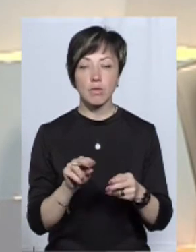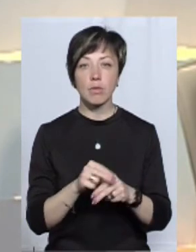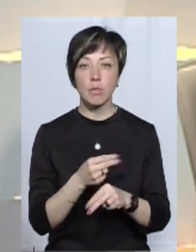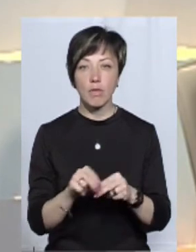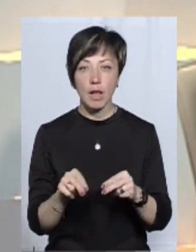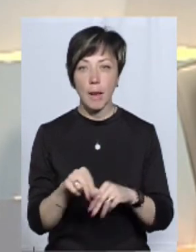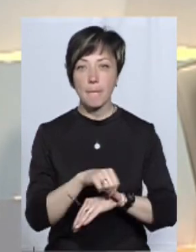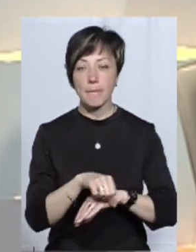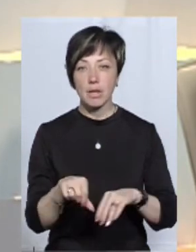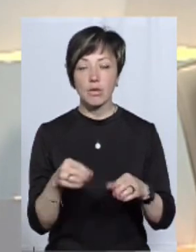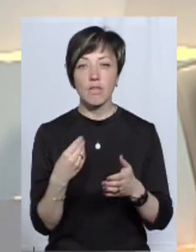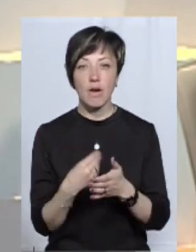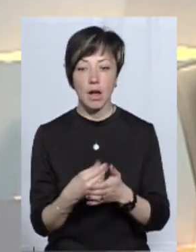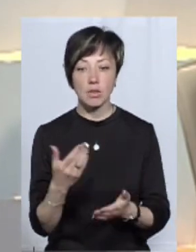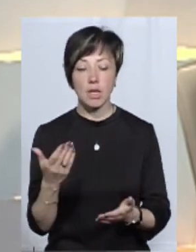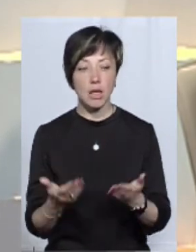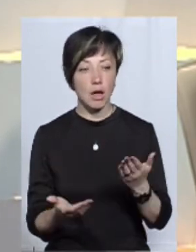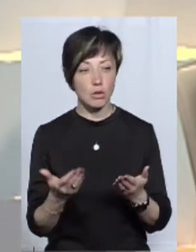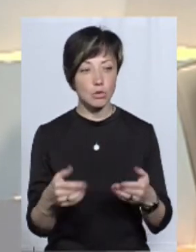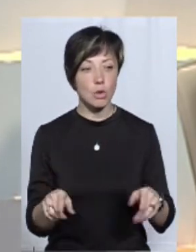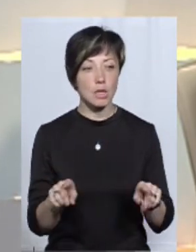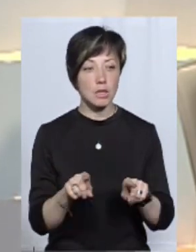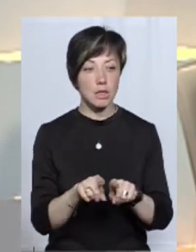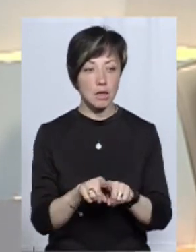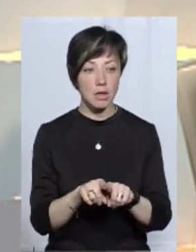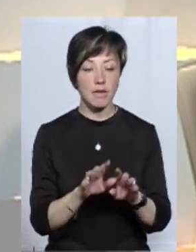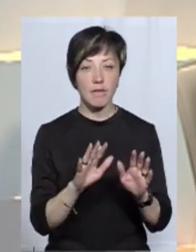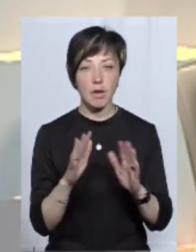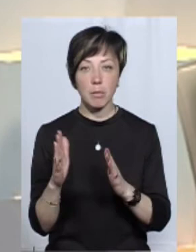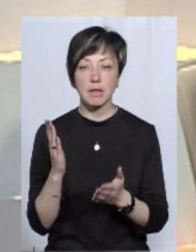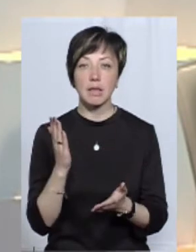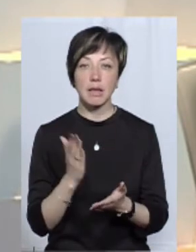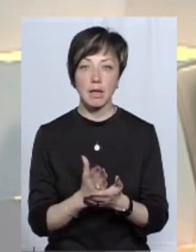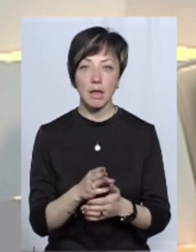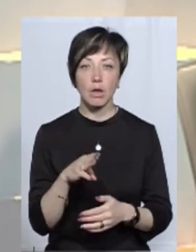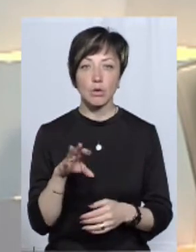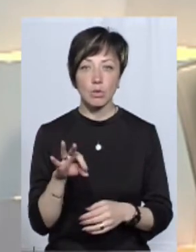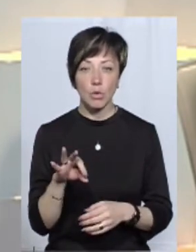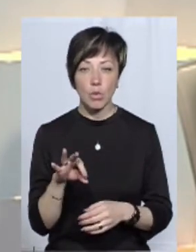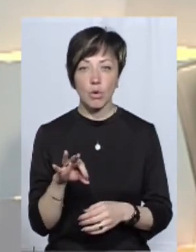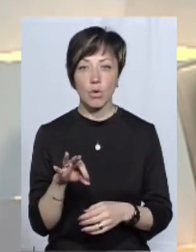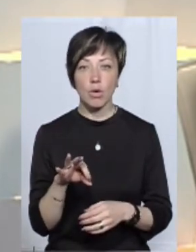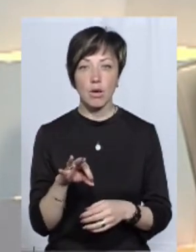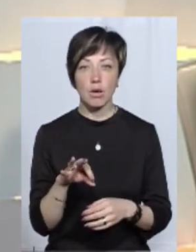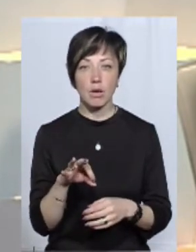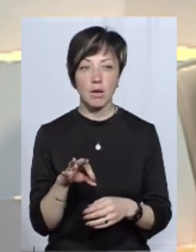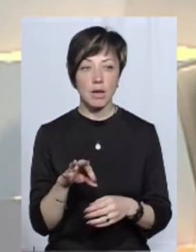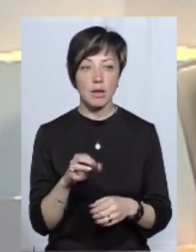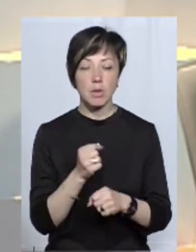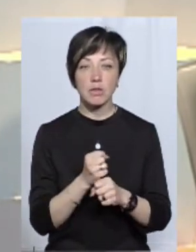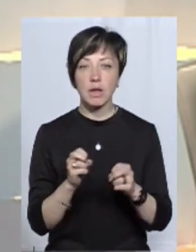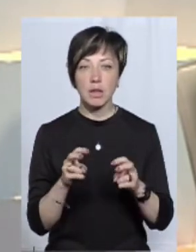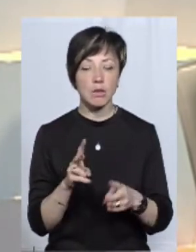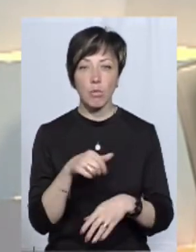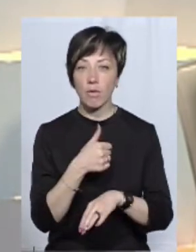вартості. Звичайно, якщо такі випадки є, то саме спрацювання ризику не є обов